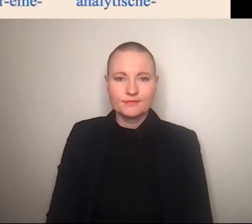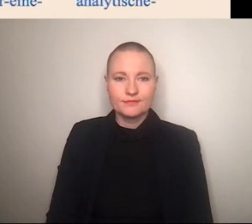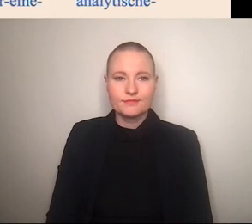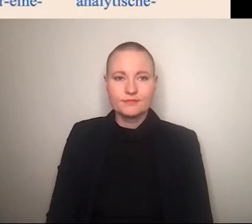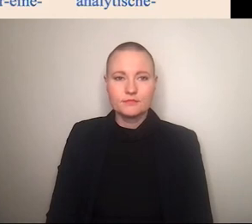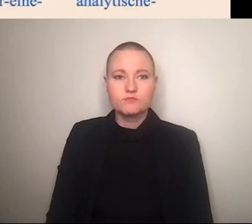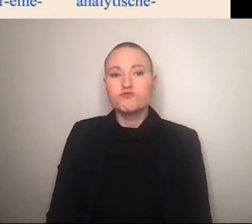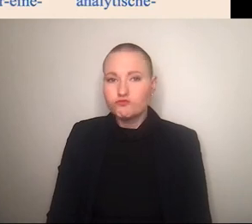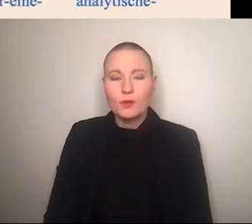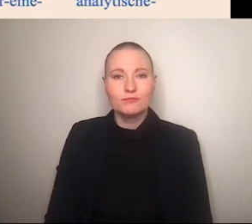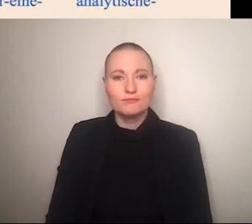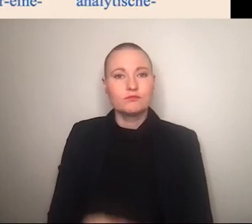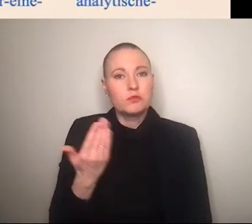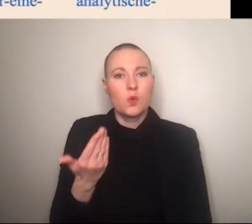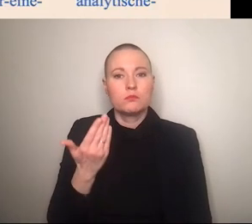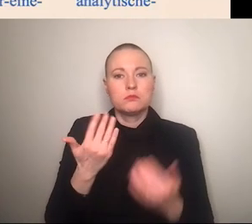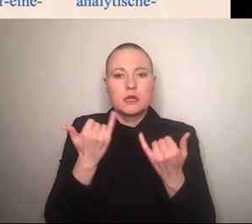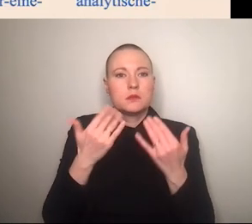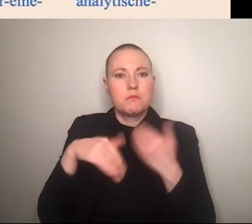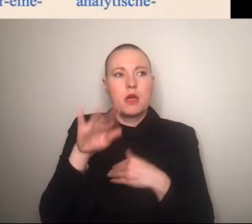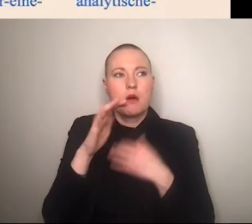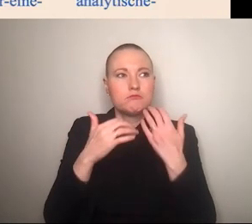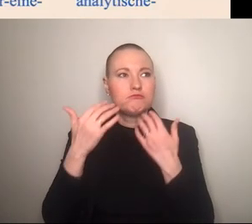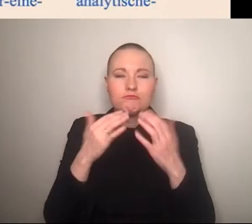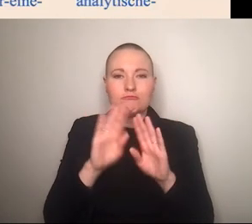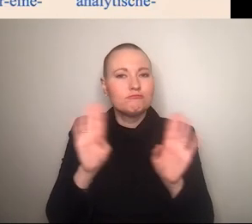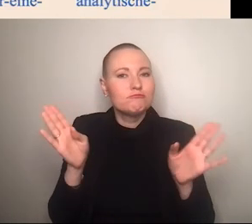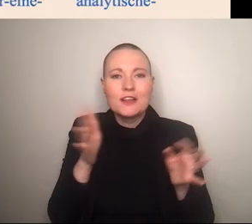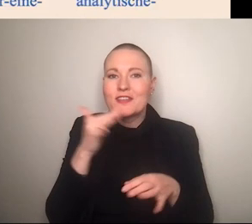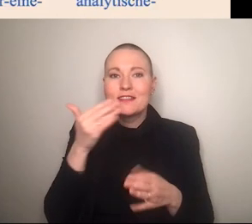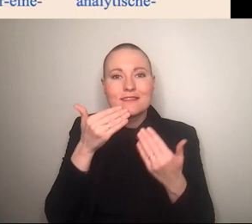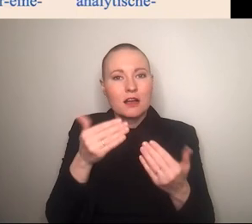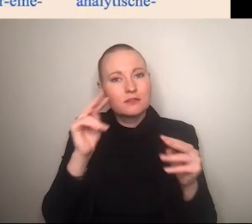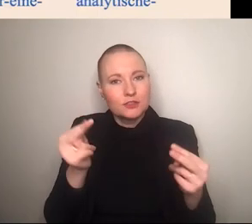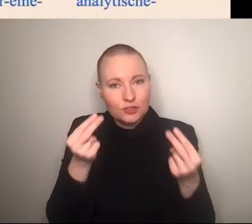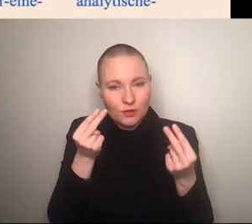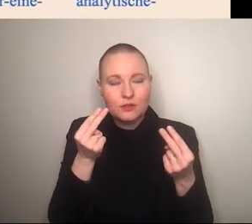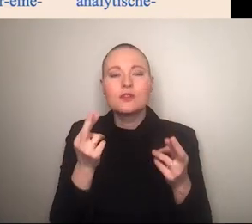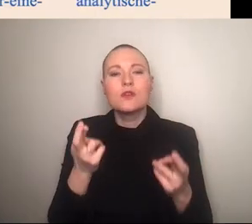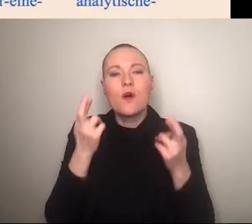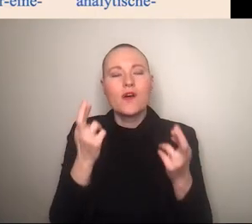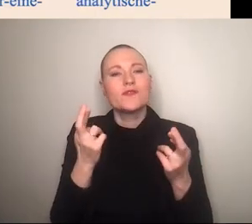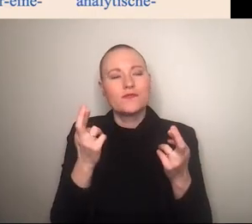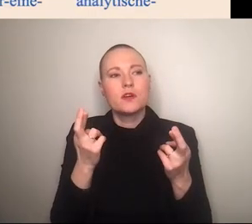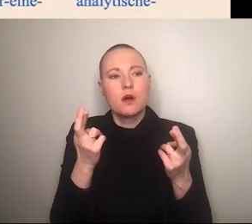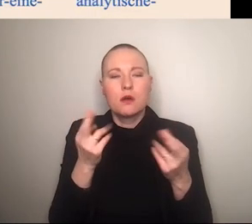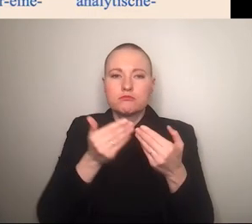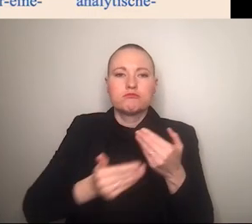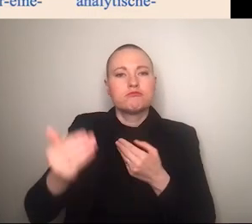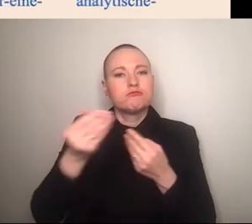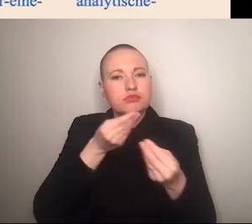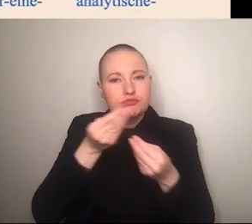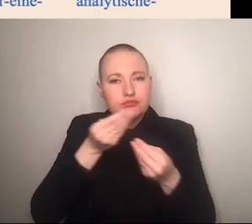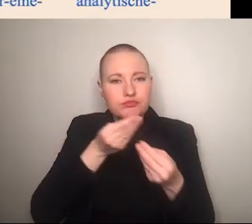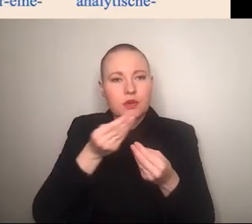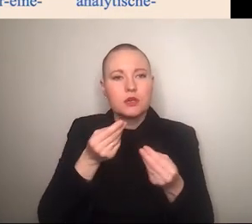und ja damit bleibt mir nicht viel mehr zu sagen als vielen dank für die aufmerksamkeit und ich hoffe dass wir noch ja ins gespräch kommen können